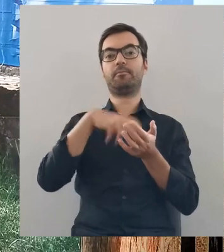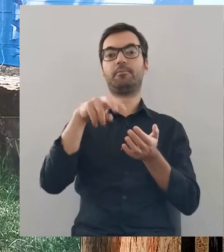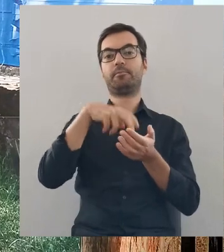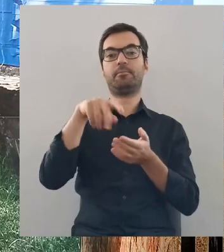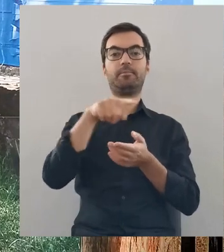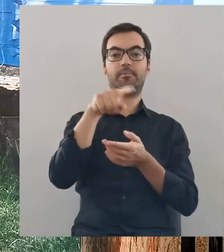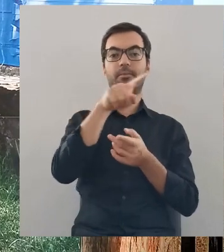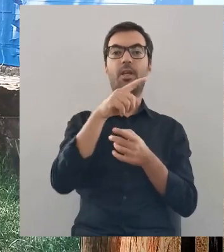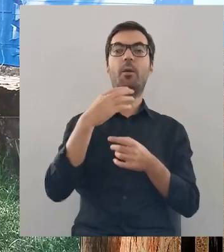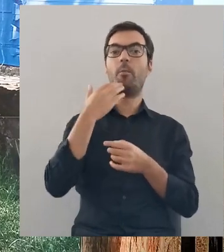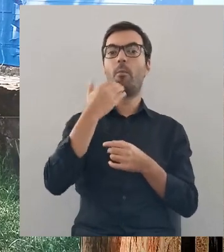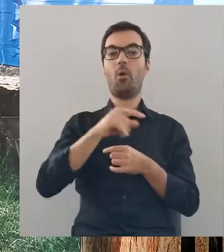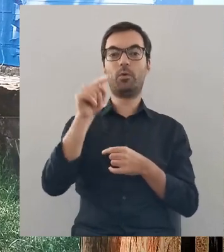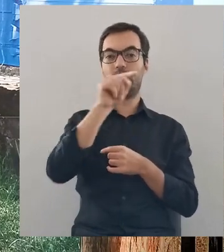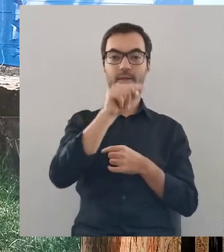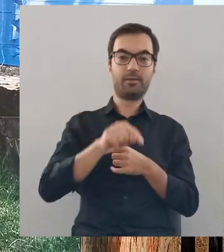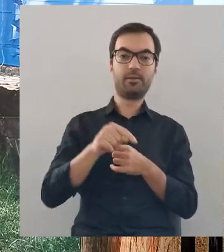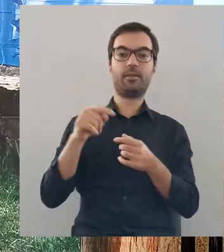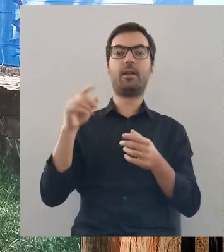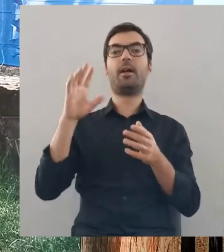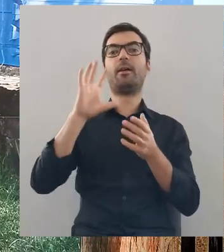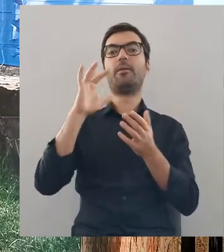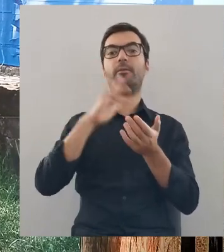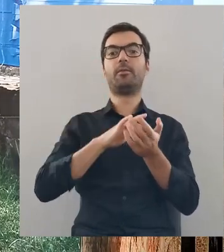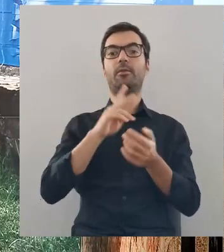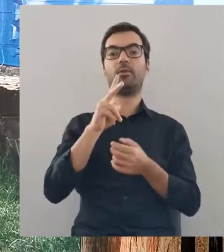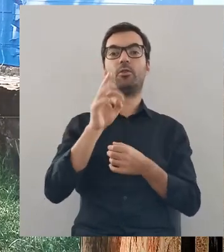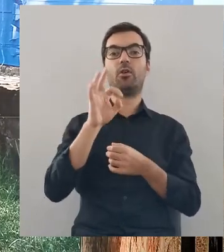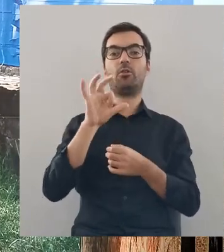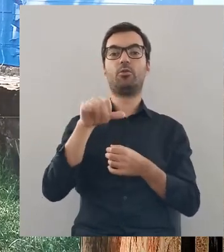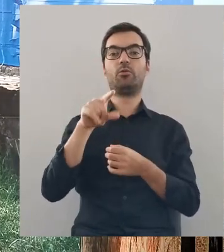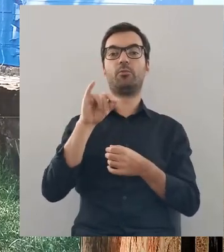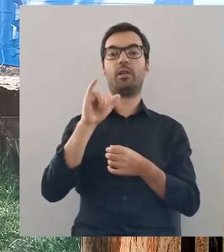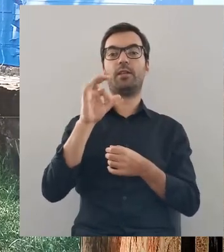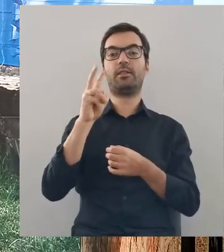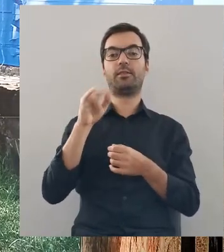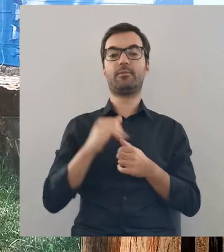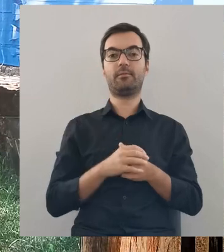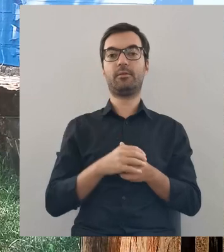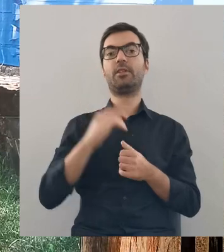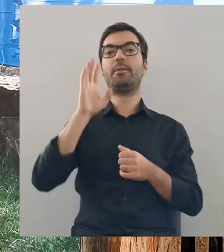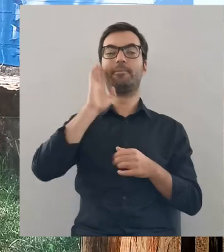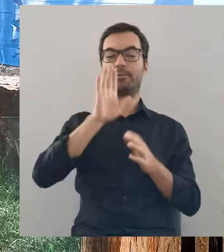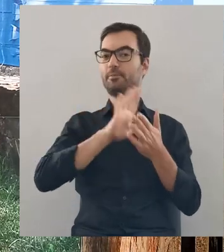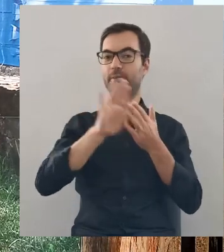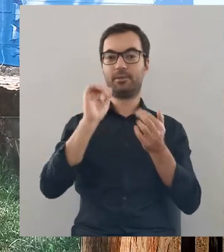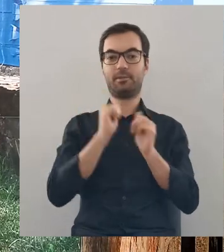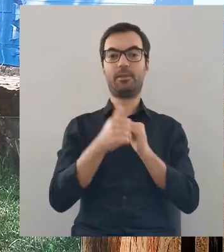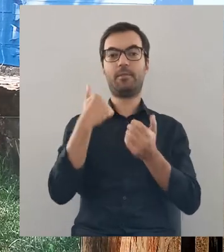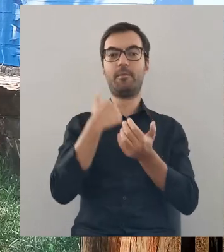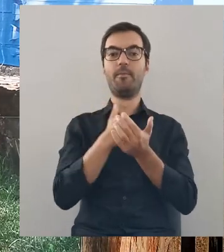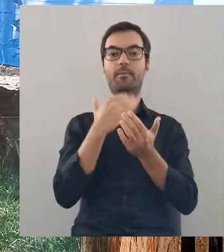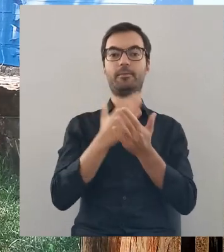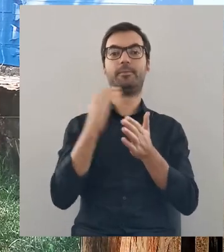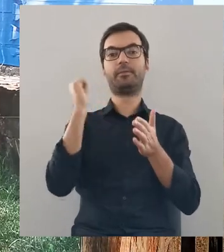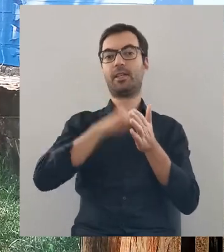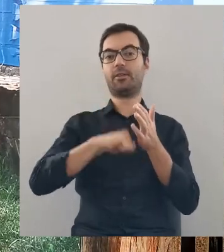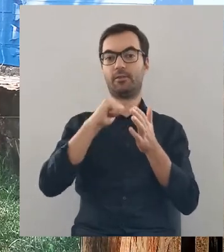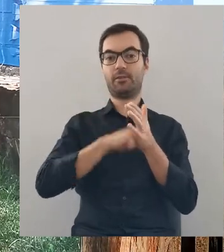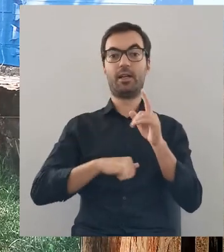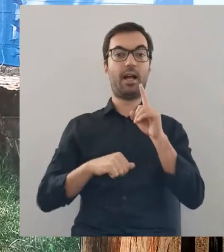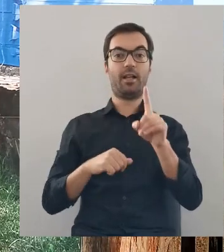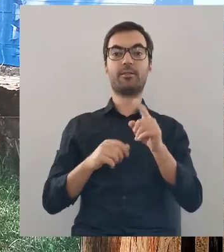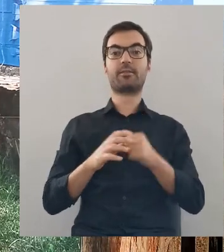wędrujemy prosto na południe, aż do miejscowości, która nazywa się Kosuflacki. Ciągle jesteśmy w województwie